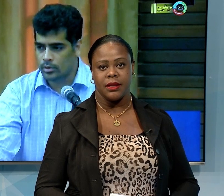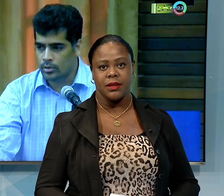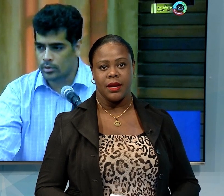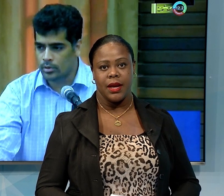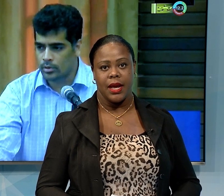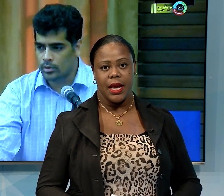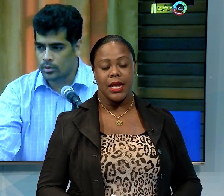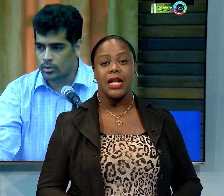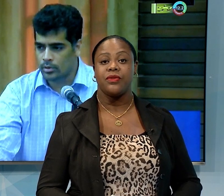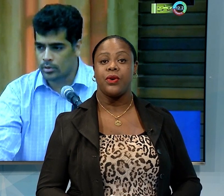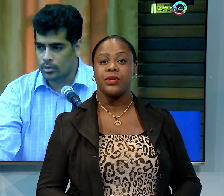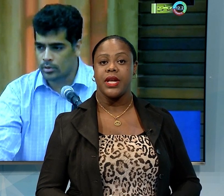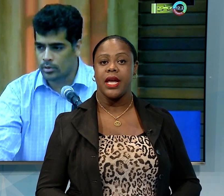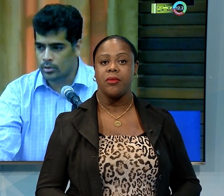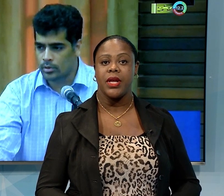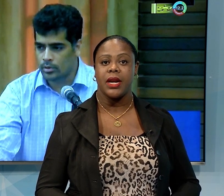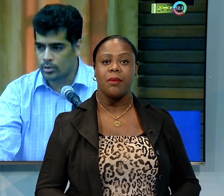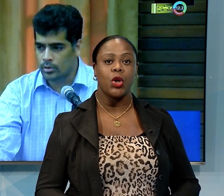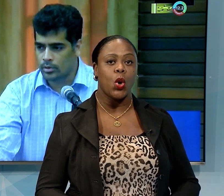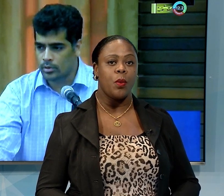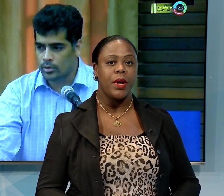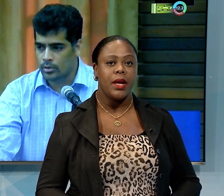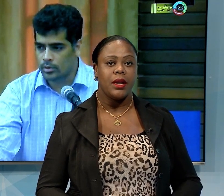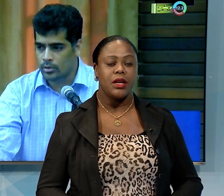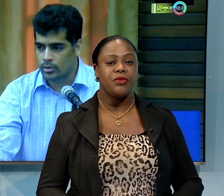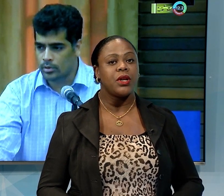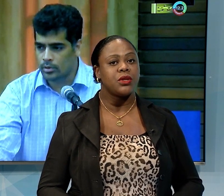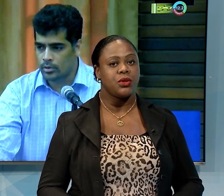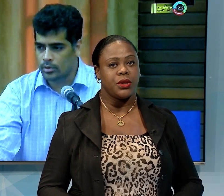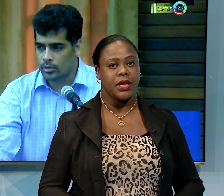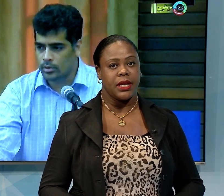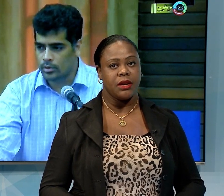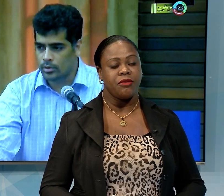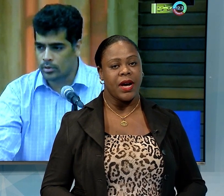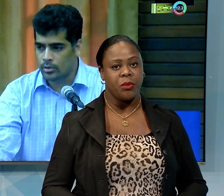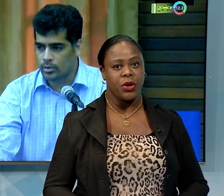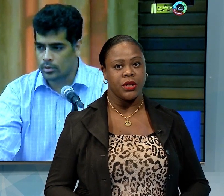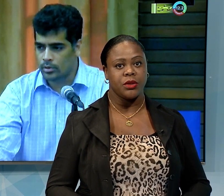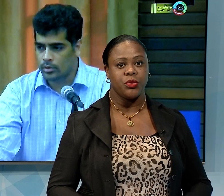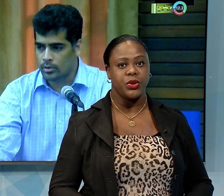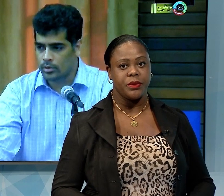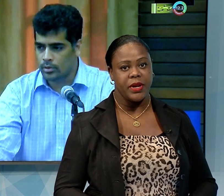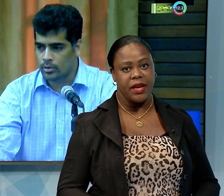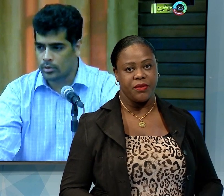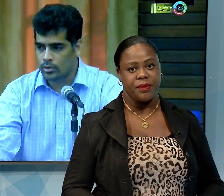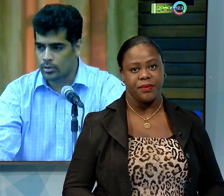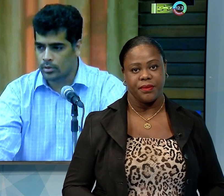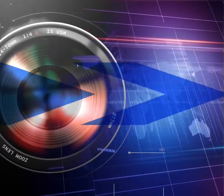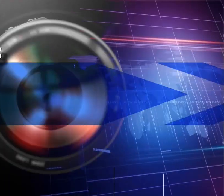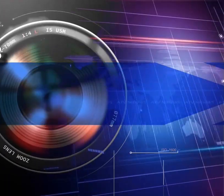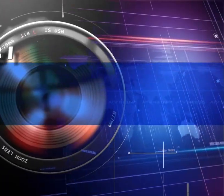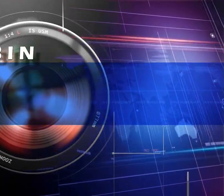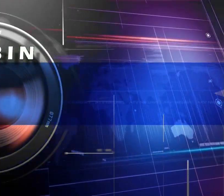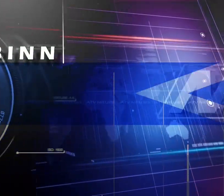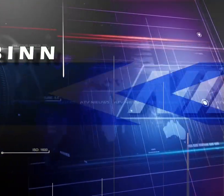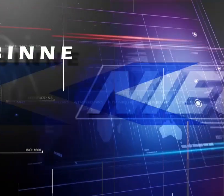aan de regels. Het gaat volgens hem er namelijk om dat de volksgezondheid gewaarborgd moet blijven.